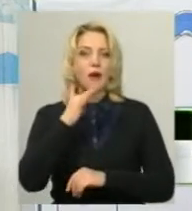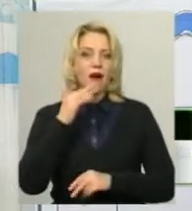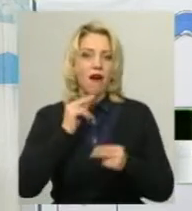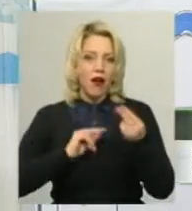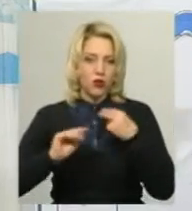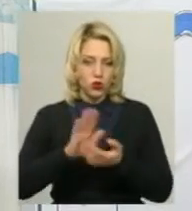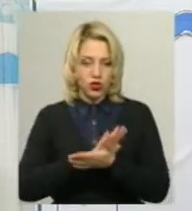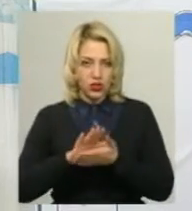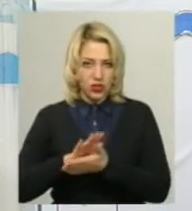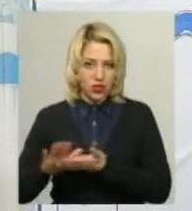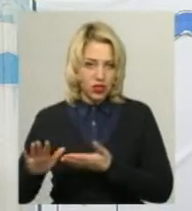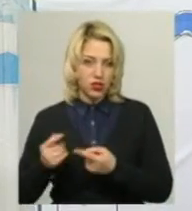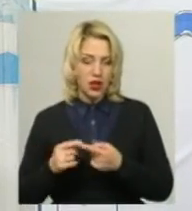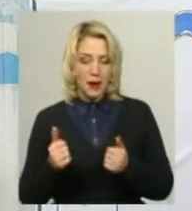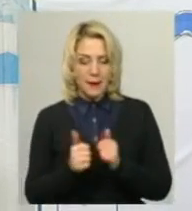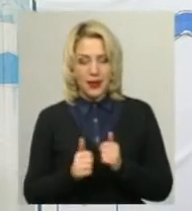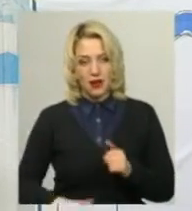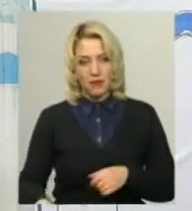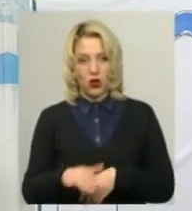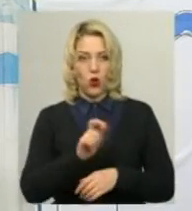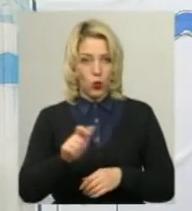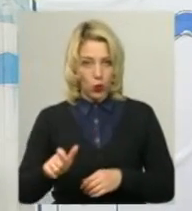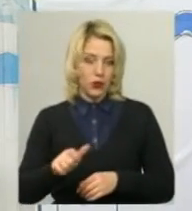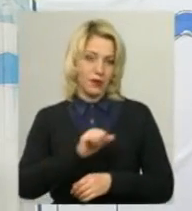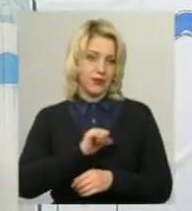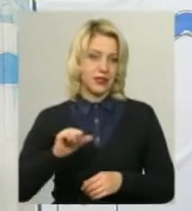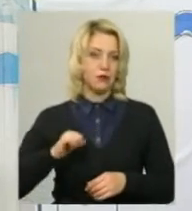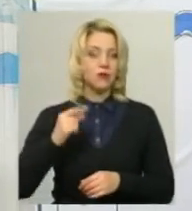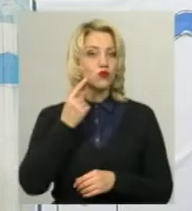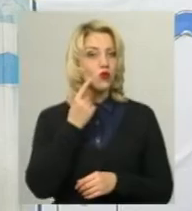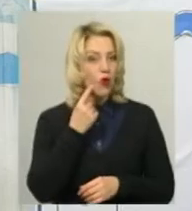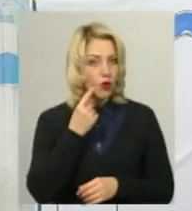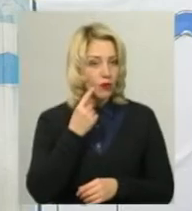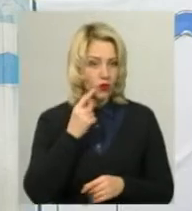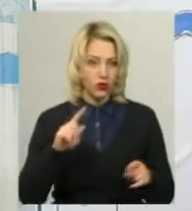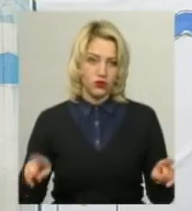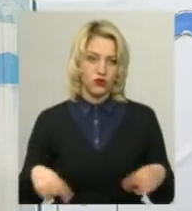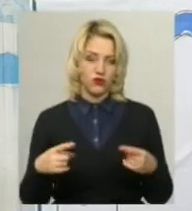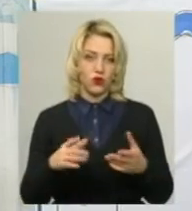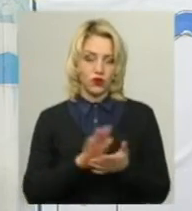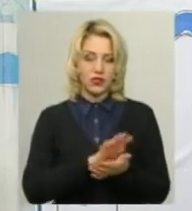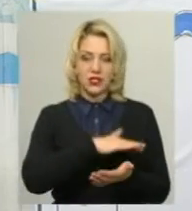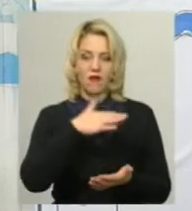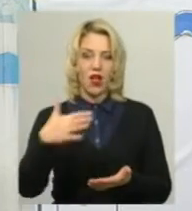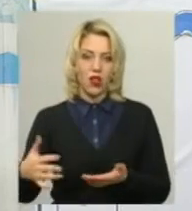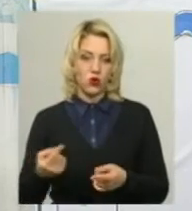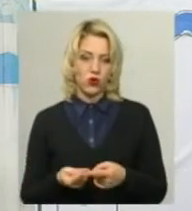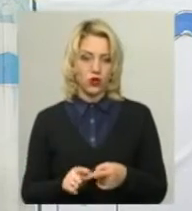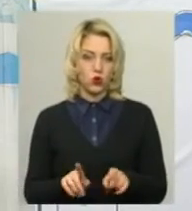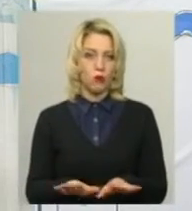майданчика. Вже і людям самим досить так соромно створювати свалку на цьому місті.